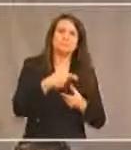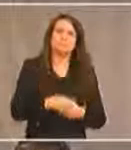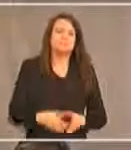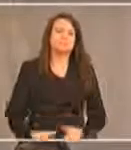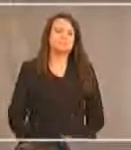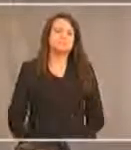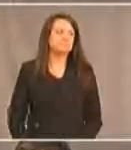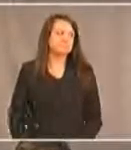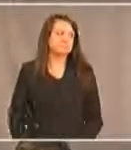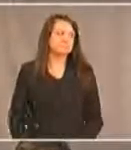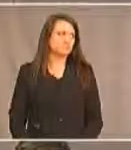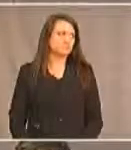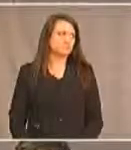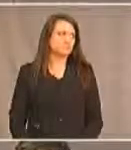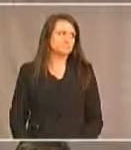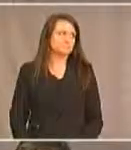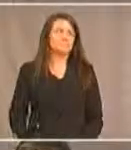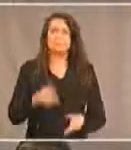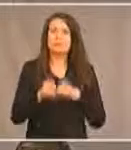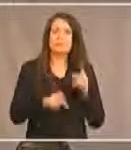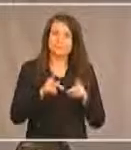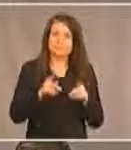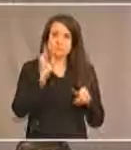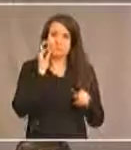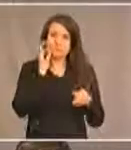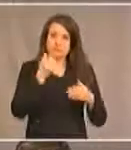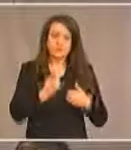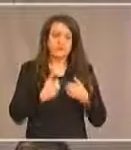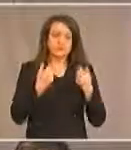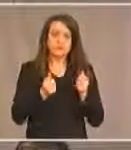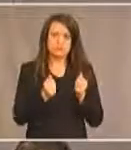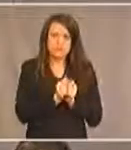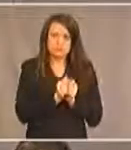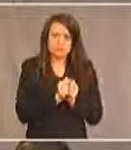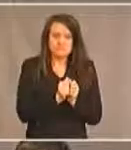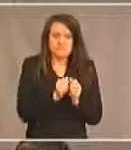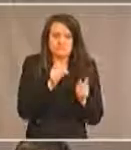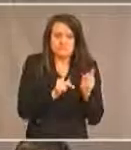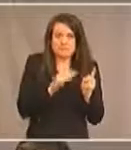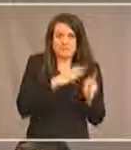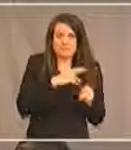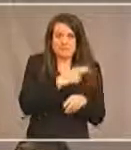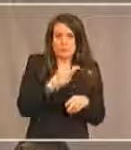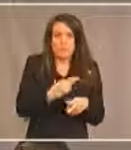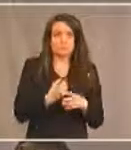mis à la disposition des personnes autochtones vivantes avec une personne ayant un handicap